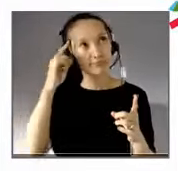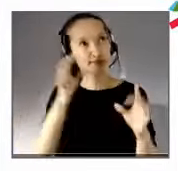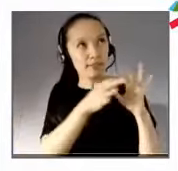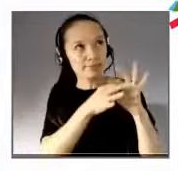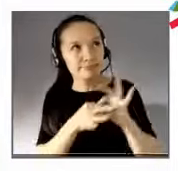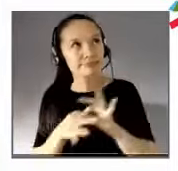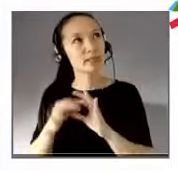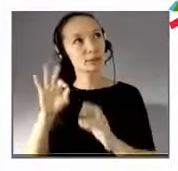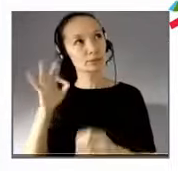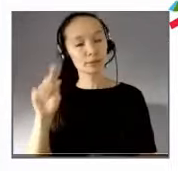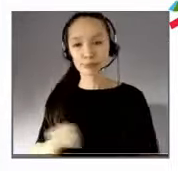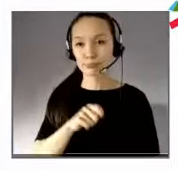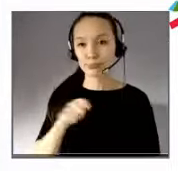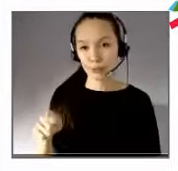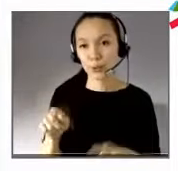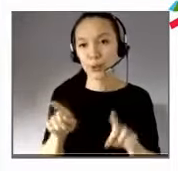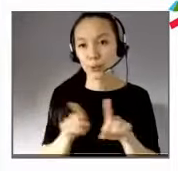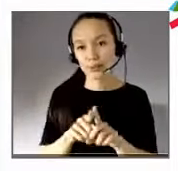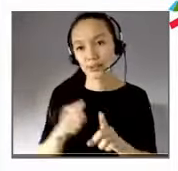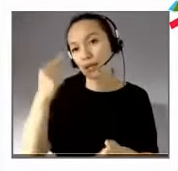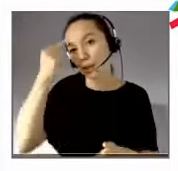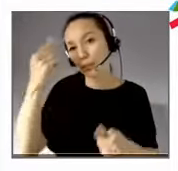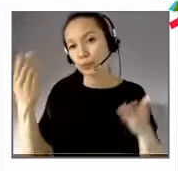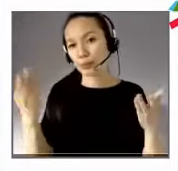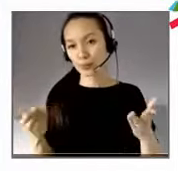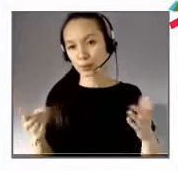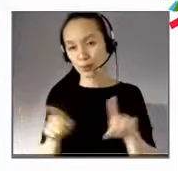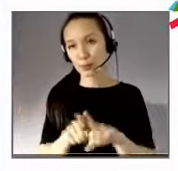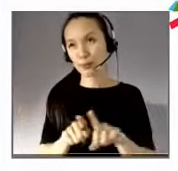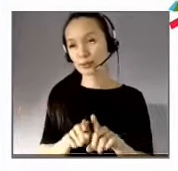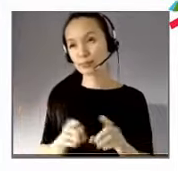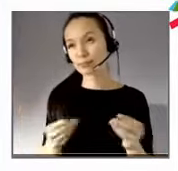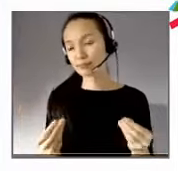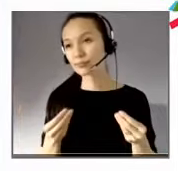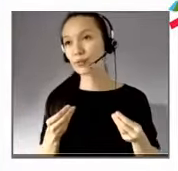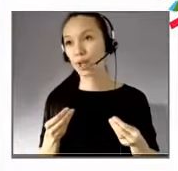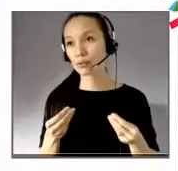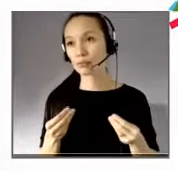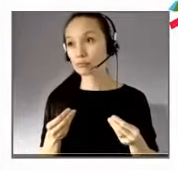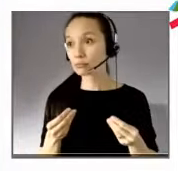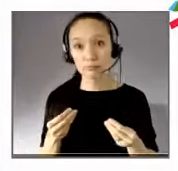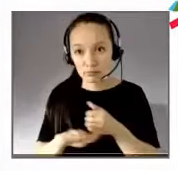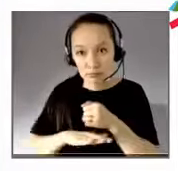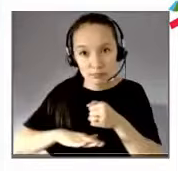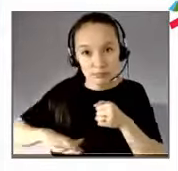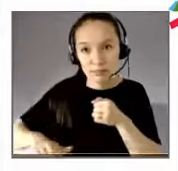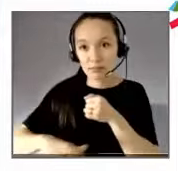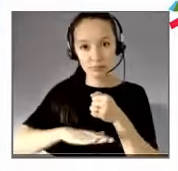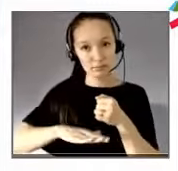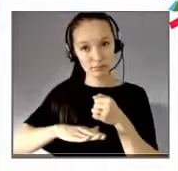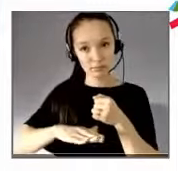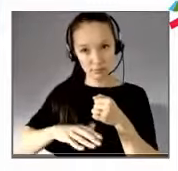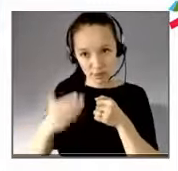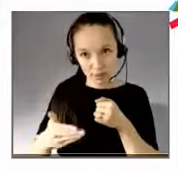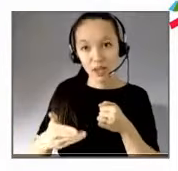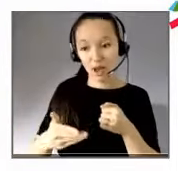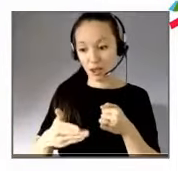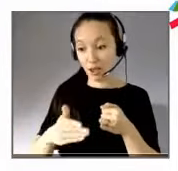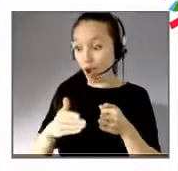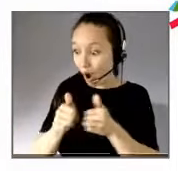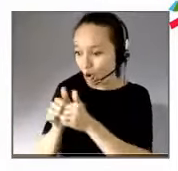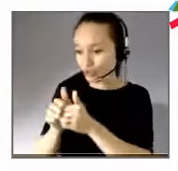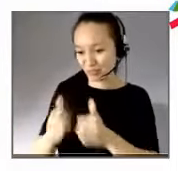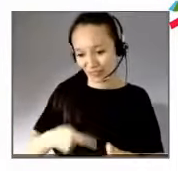ça devient à ce moment-là un socle même du vivre ensemble. Et d'ailleurs, on le voit bien dans des situations